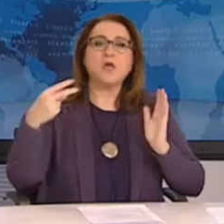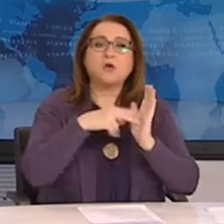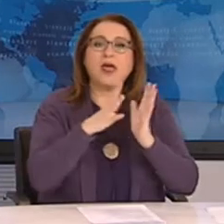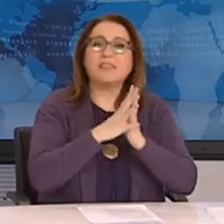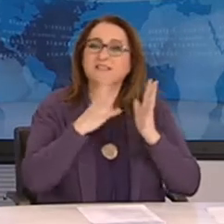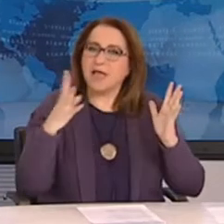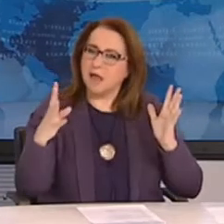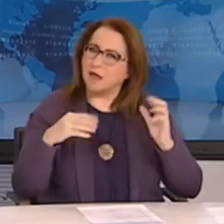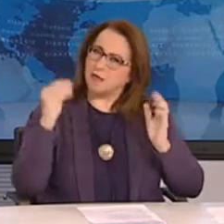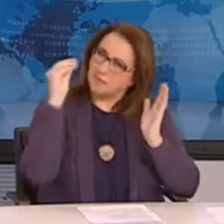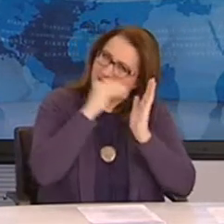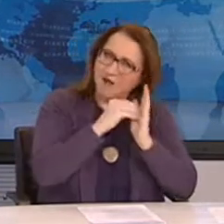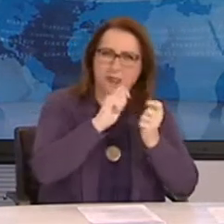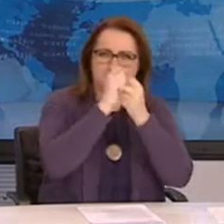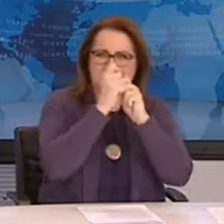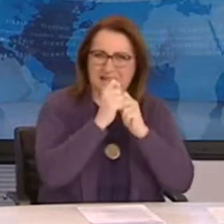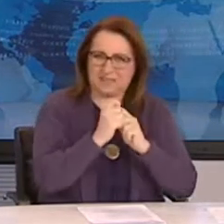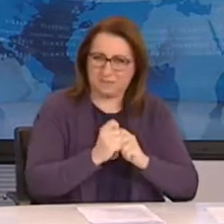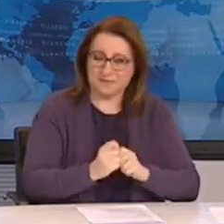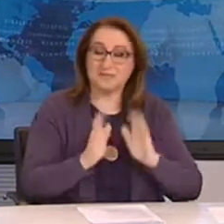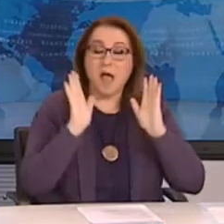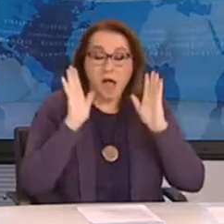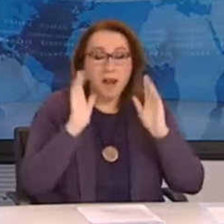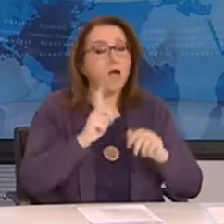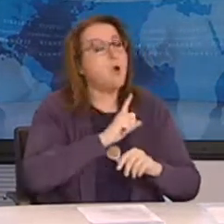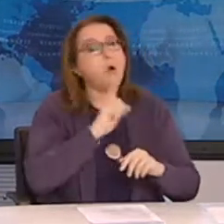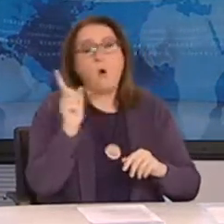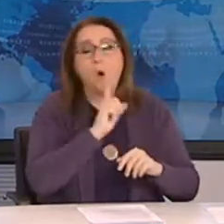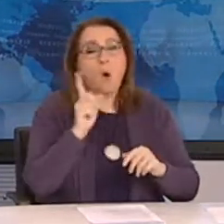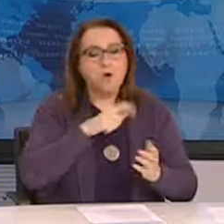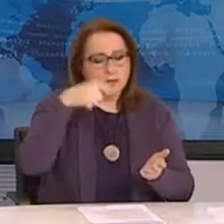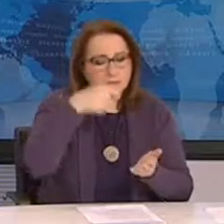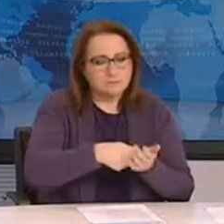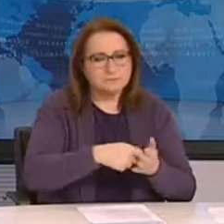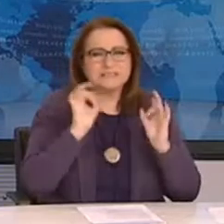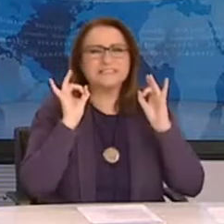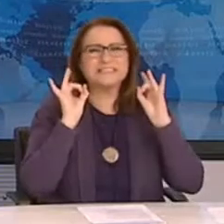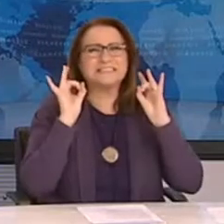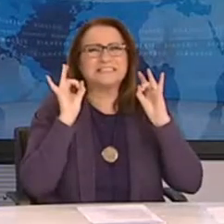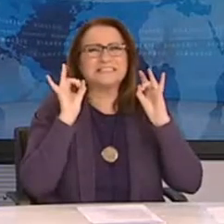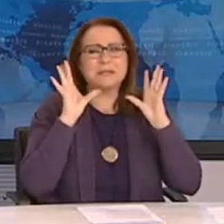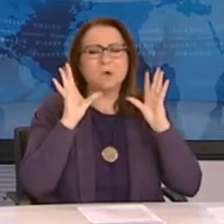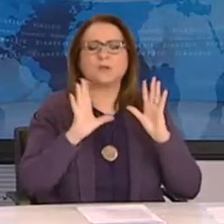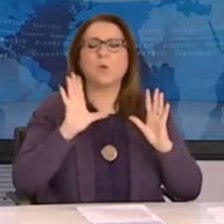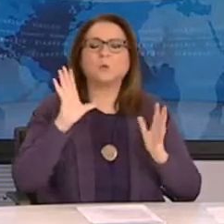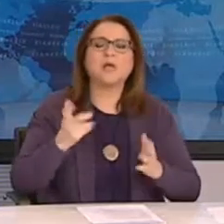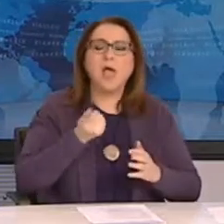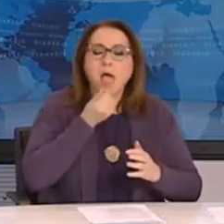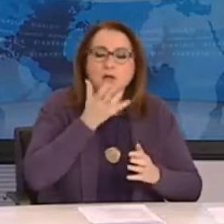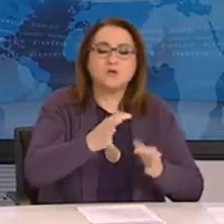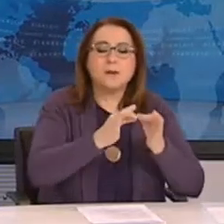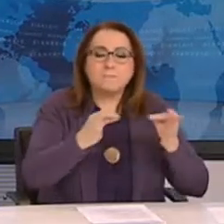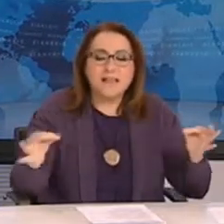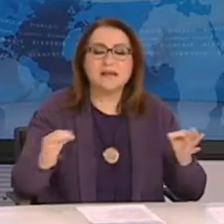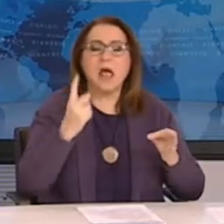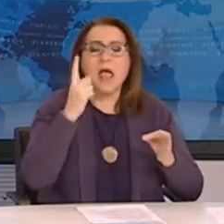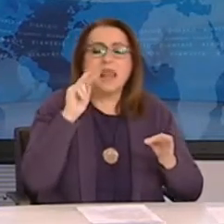Υπό την προϋπόθεση όμως ότι θα έχουν δημοσιονομικά ουδέτερο αποτέλεσμα. Τι εννοούμε δημοσιονομικά ουδέτερο αποτέλεσμα.